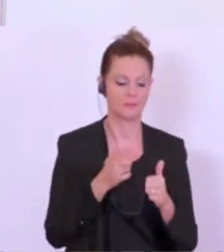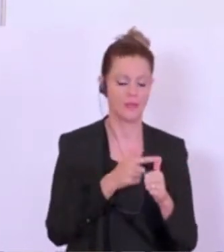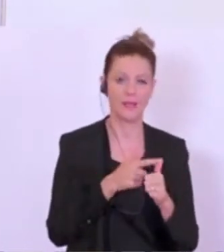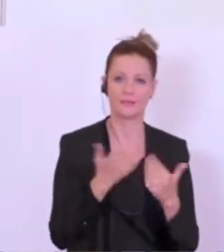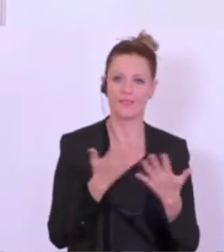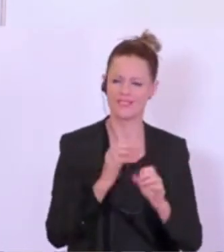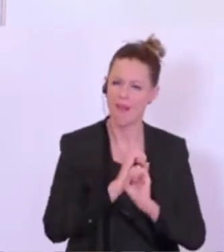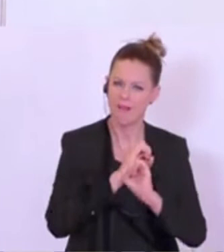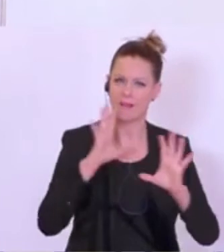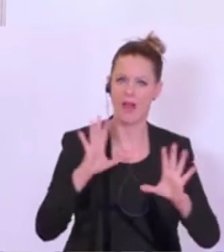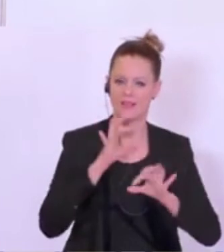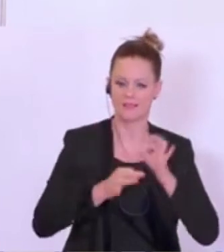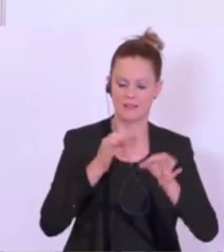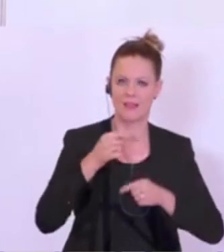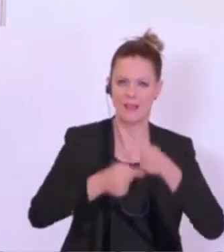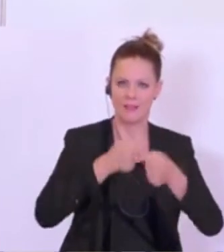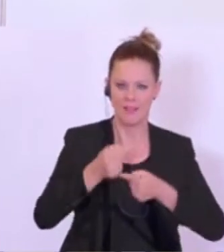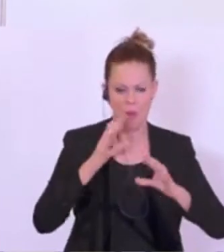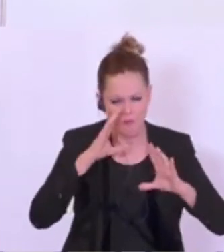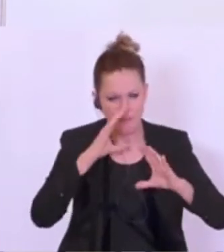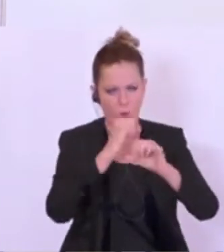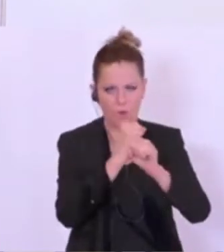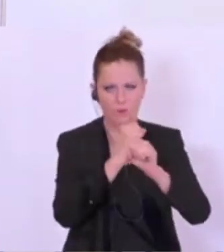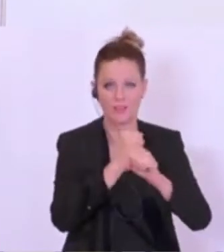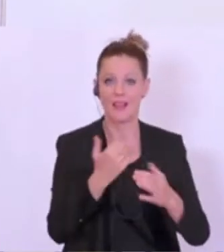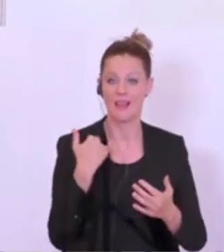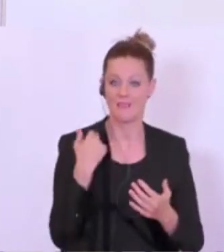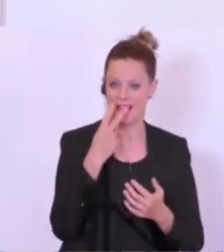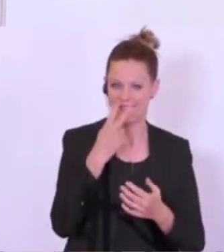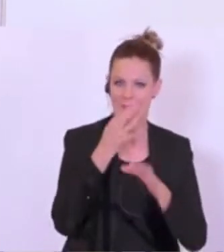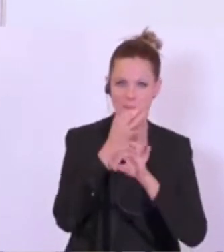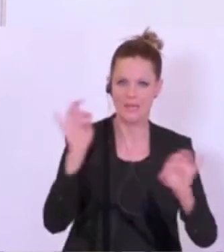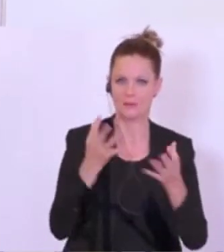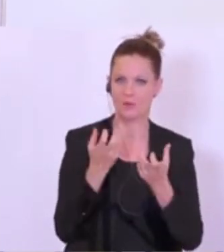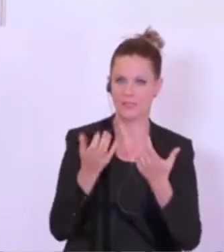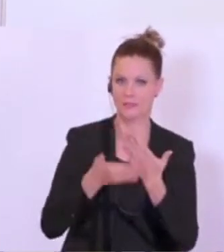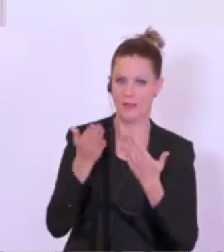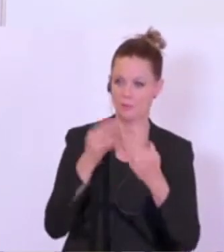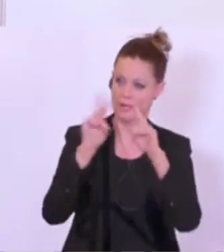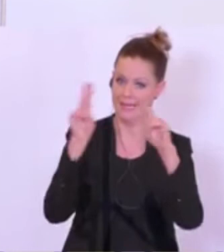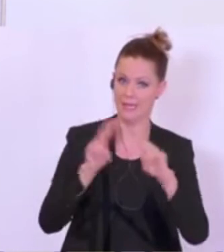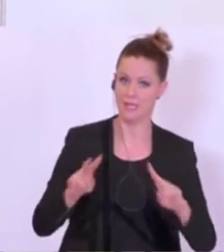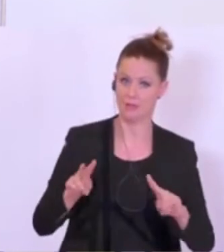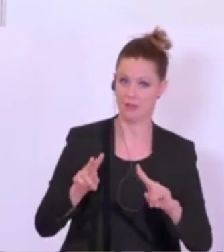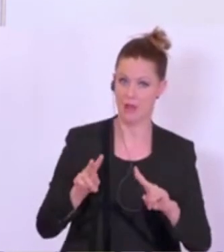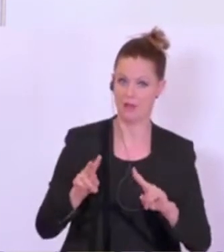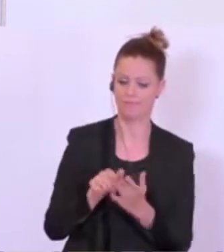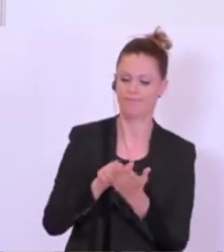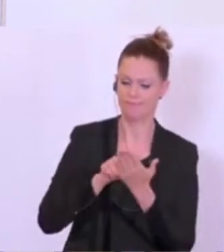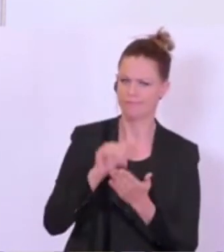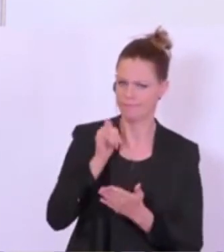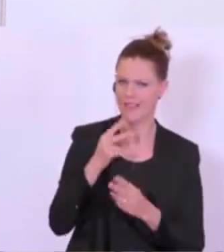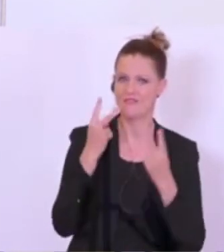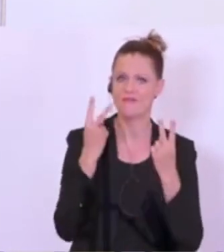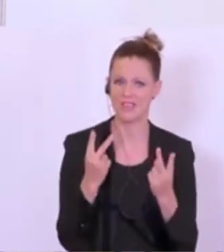eine klare Strategieentwicklung und Fokussierung. Wir haben gesehen aus den Best-Practice-Beispielen international, dass es wichtig ist,